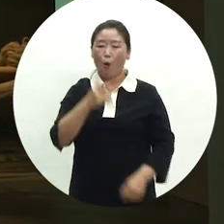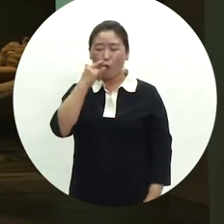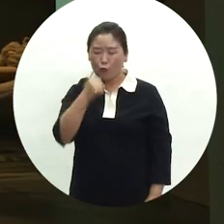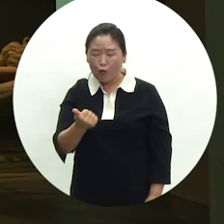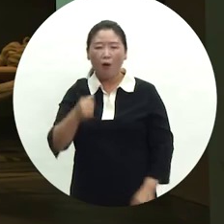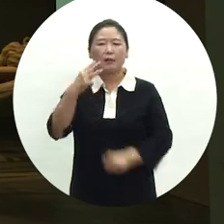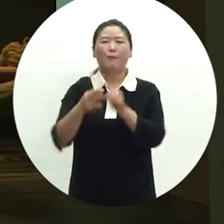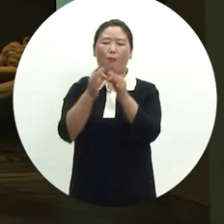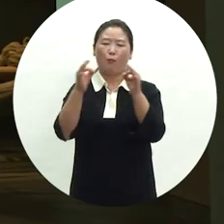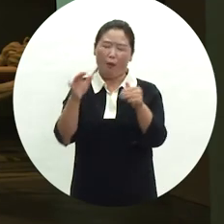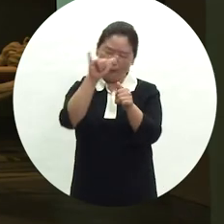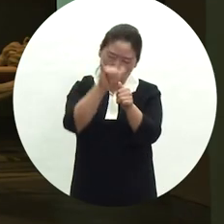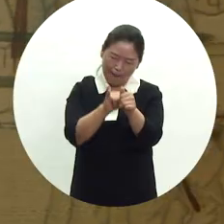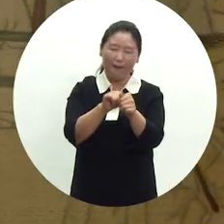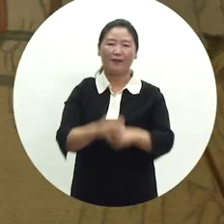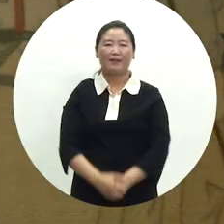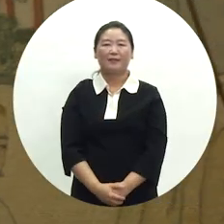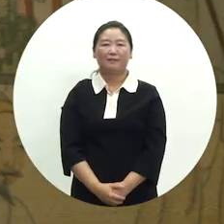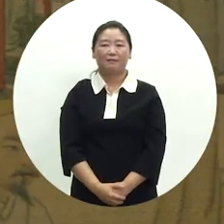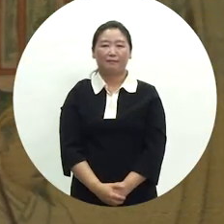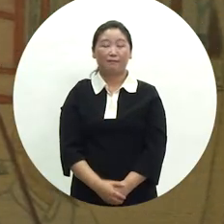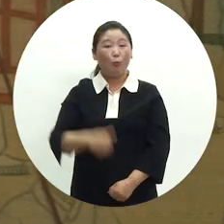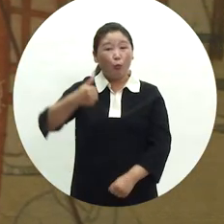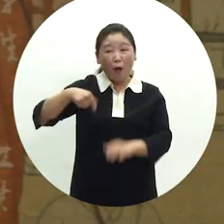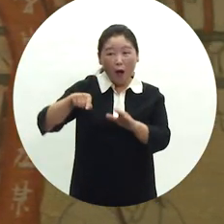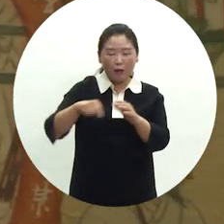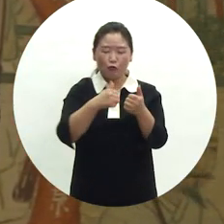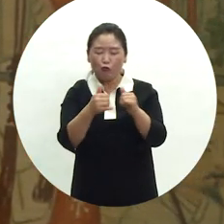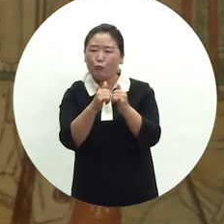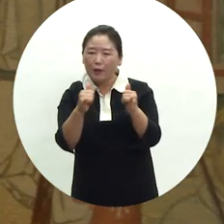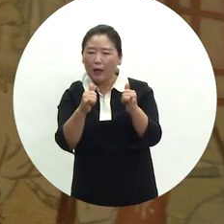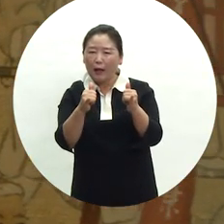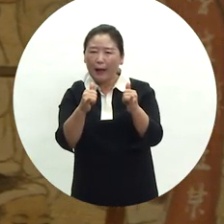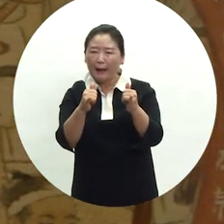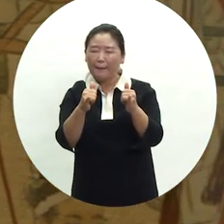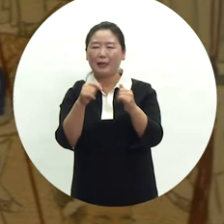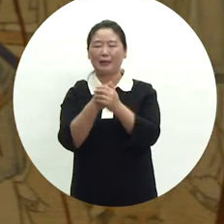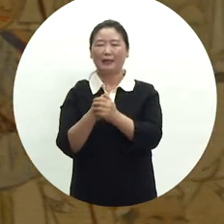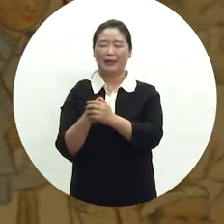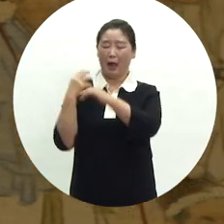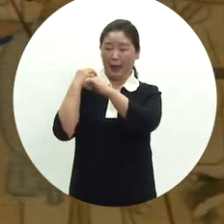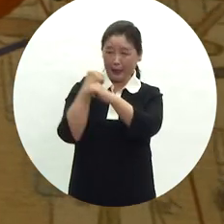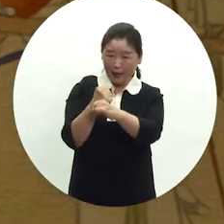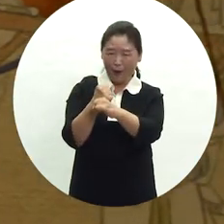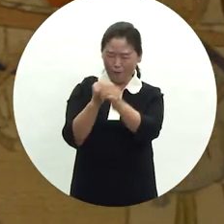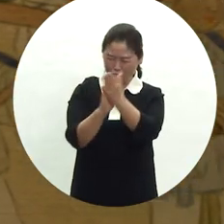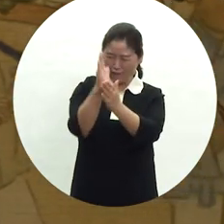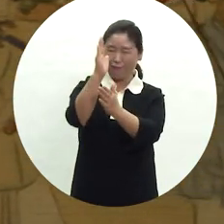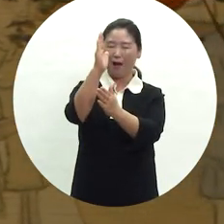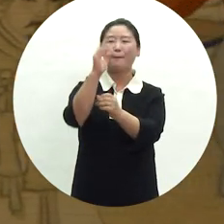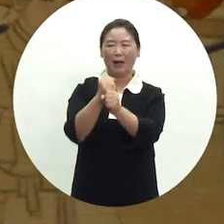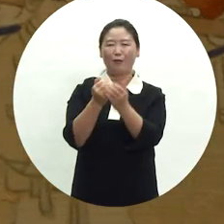자식의 도리로 여겼습니다. 자식들은 돌아가신 이의 마지막 길을 화려한 상에 태어보냈고